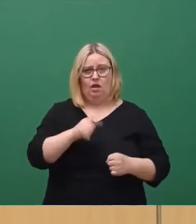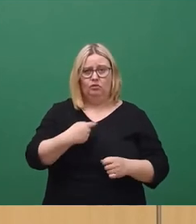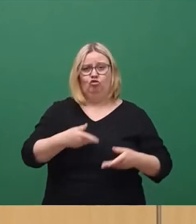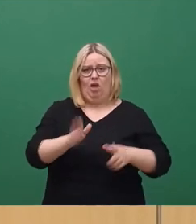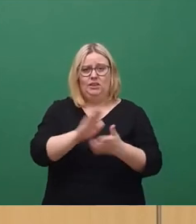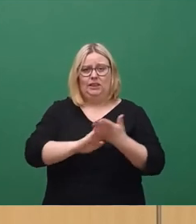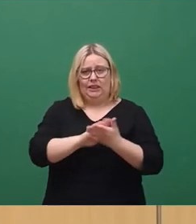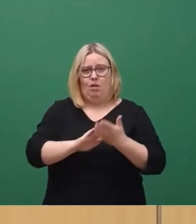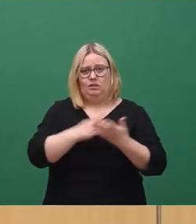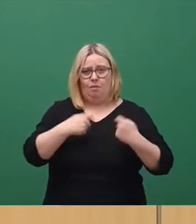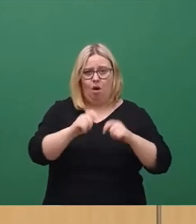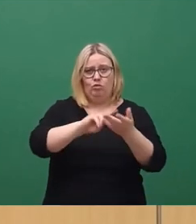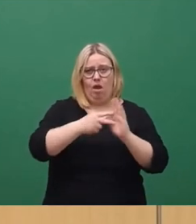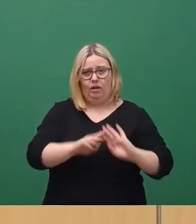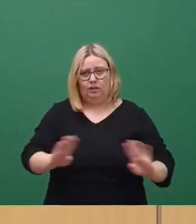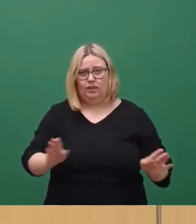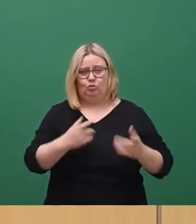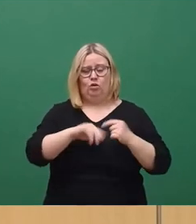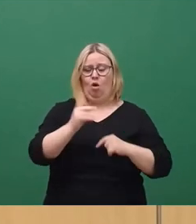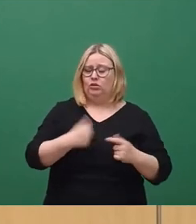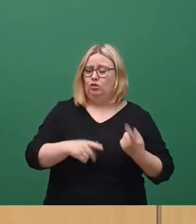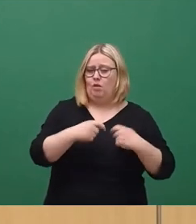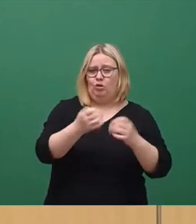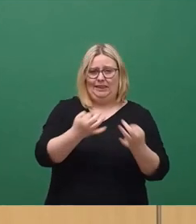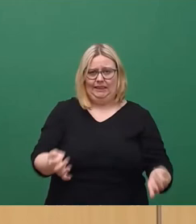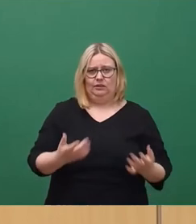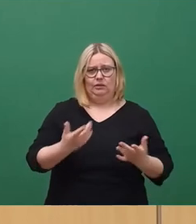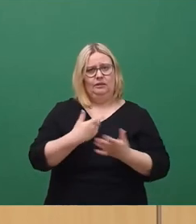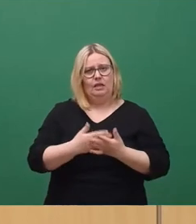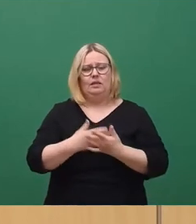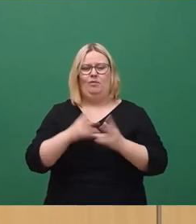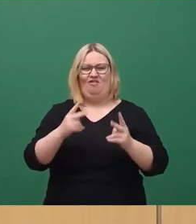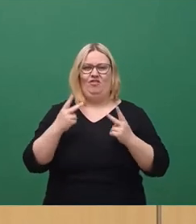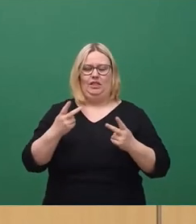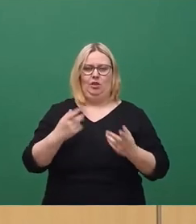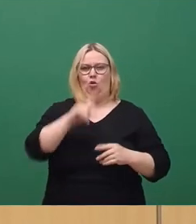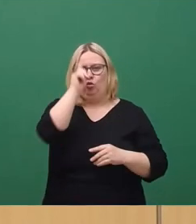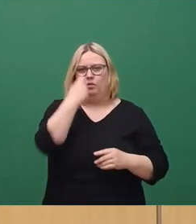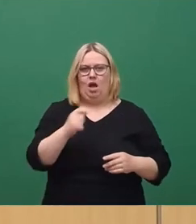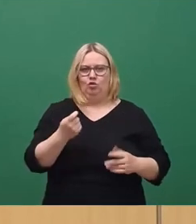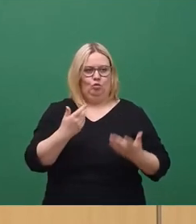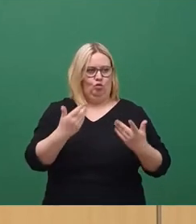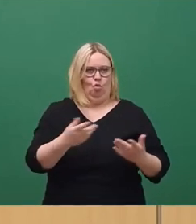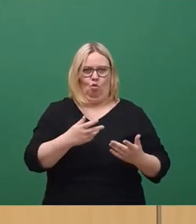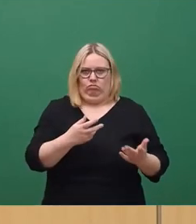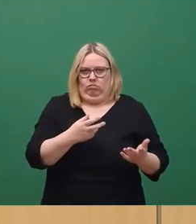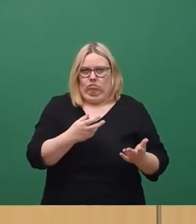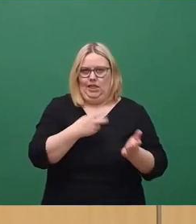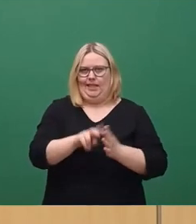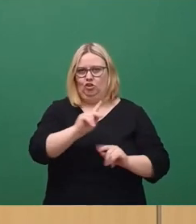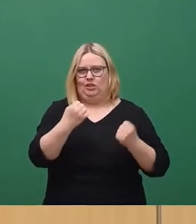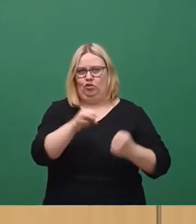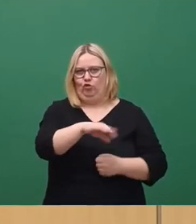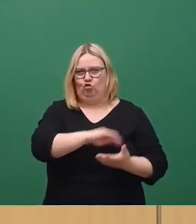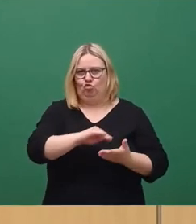dort weder weiter geplant, noch erst recht irgendwie gebaut. Und damit ist dieses Gymnasium Leo so nicht sicher für Schülerinnen und